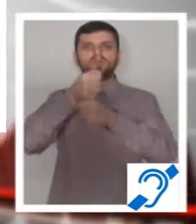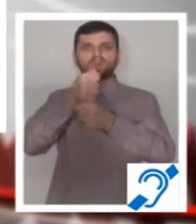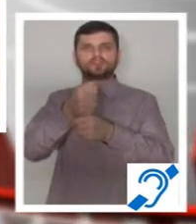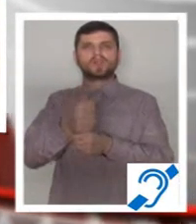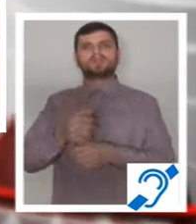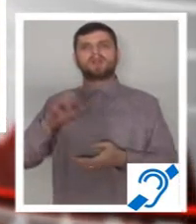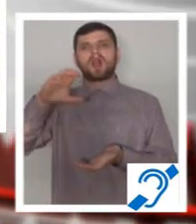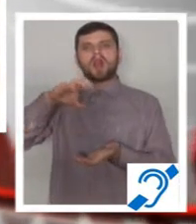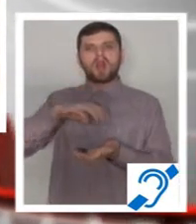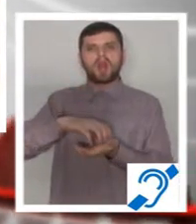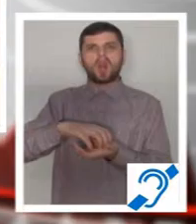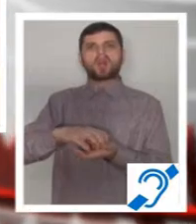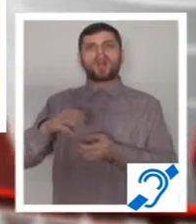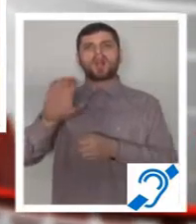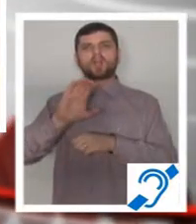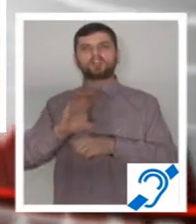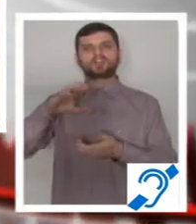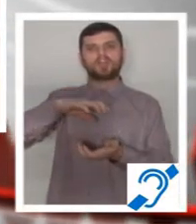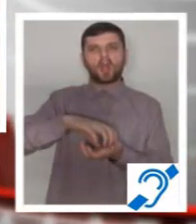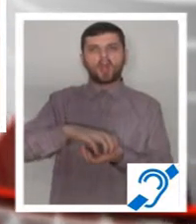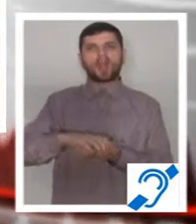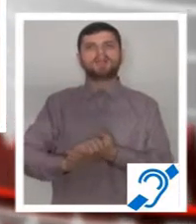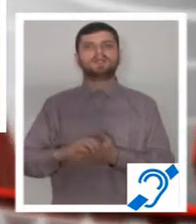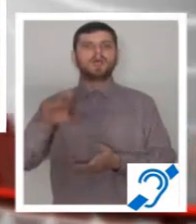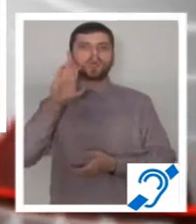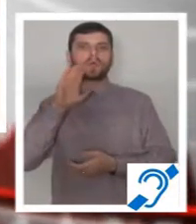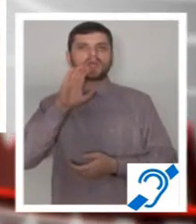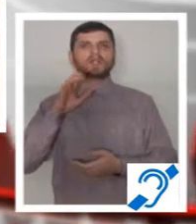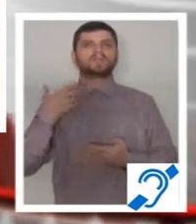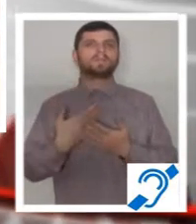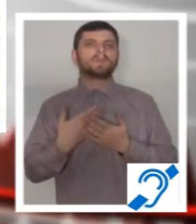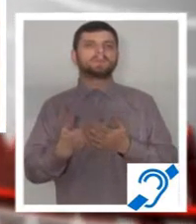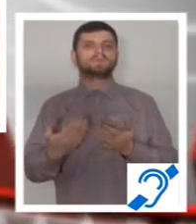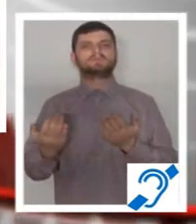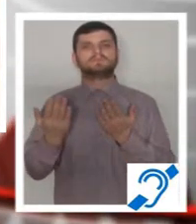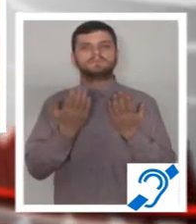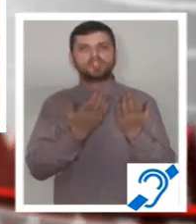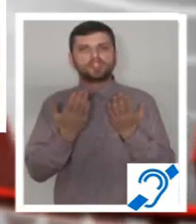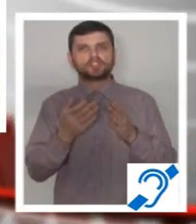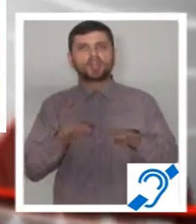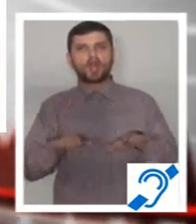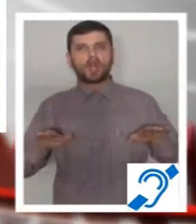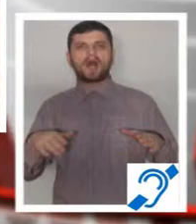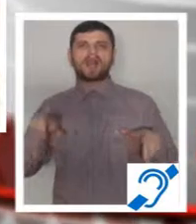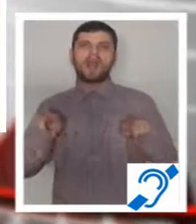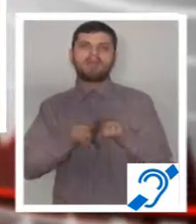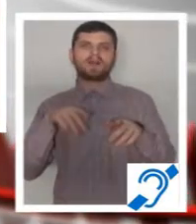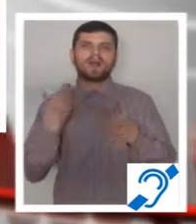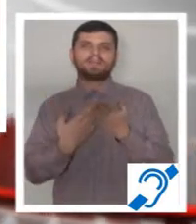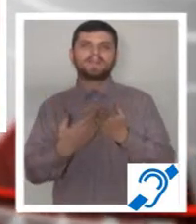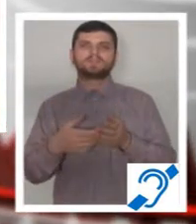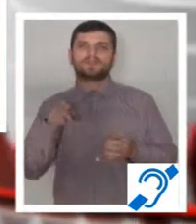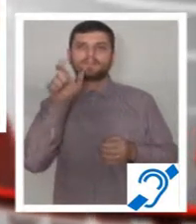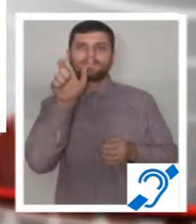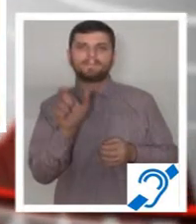dăm această potărâne efectiv persoane care beneficiază de aceste produse